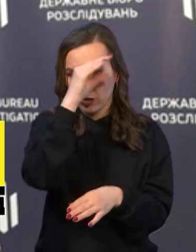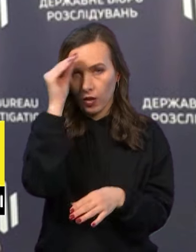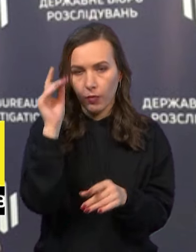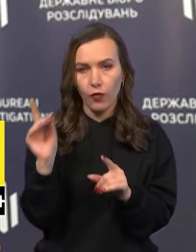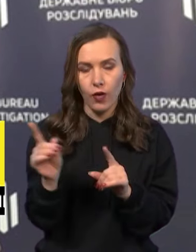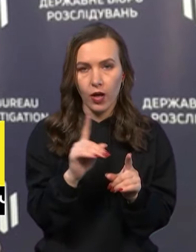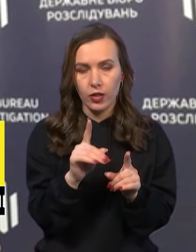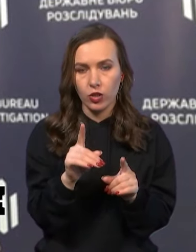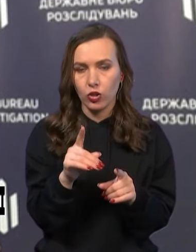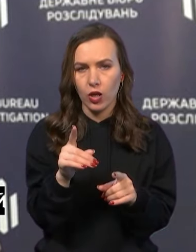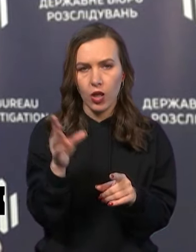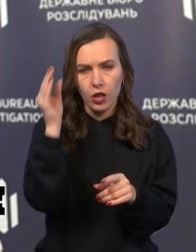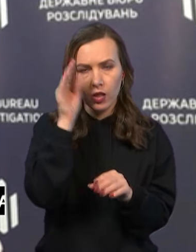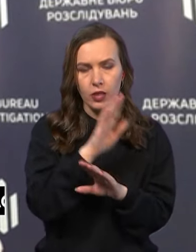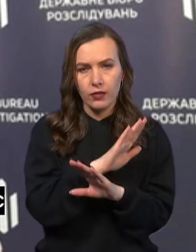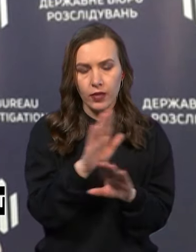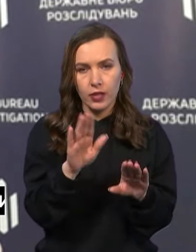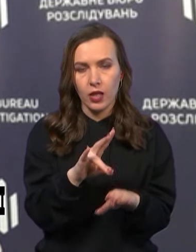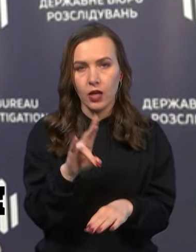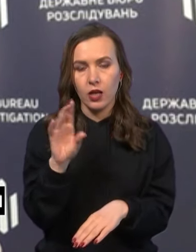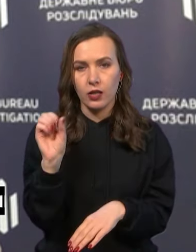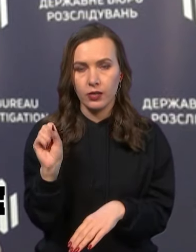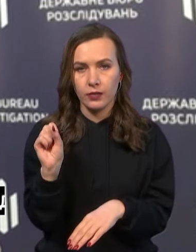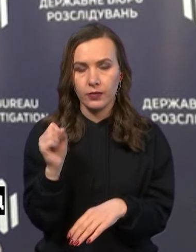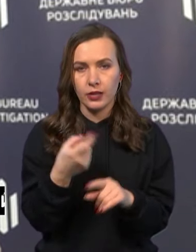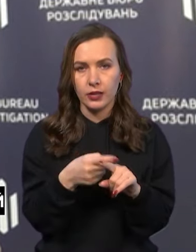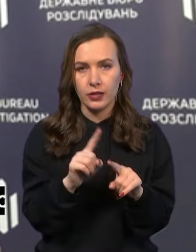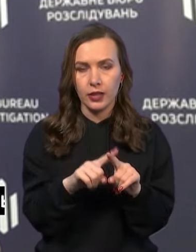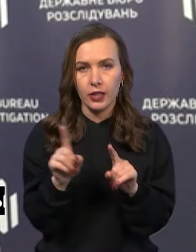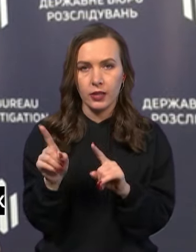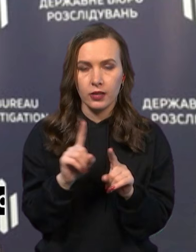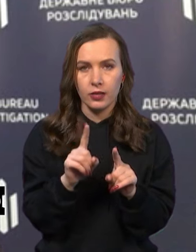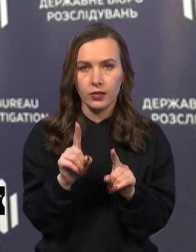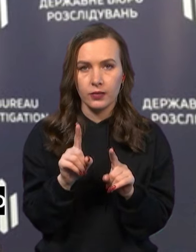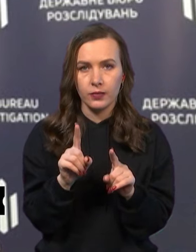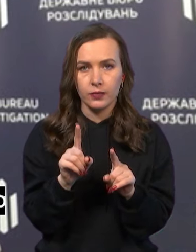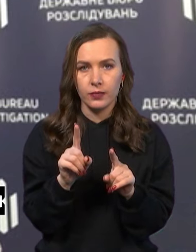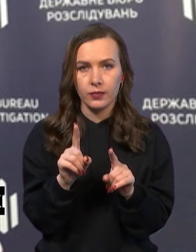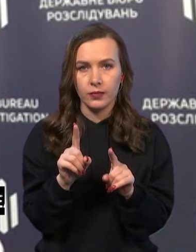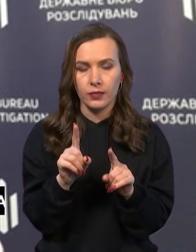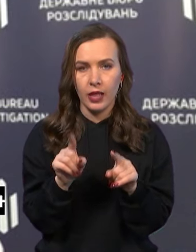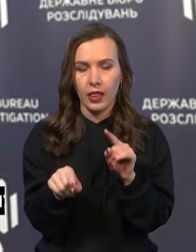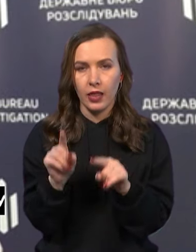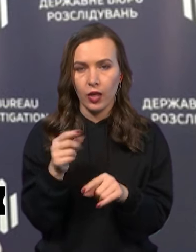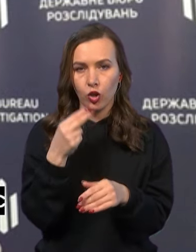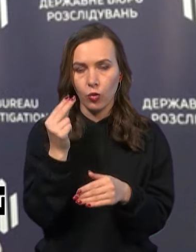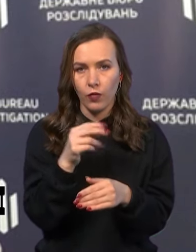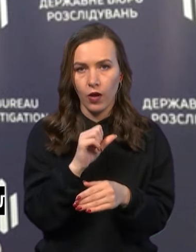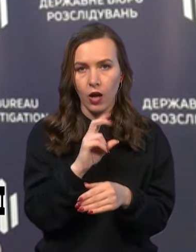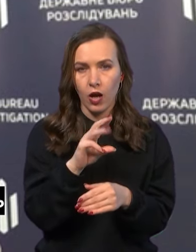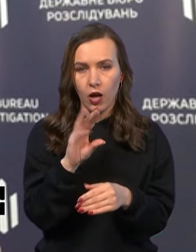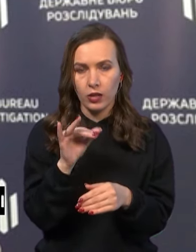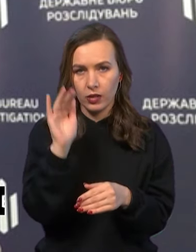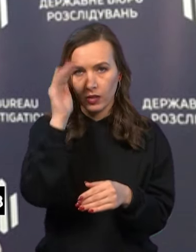що незважаючи на те, що деякі обвинувальні акти в